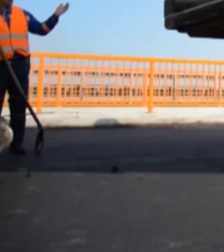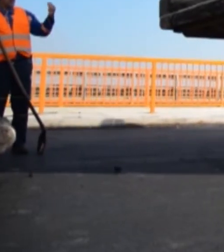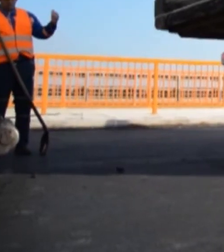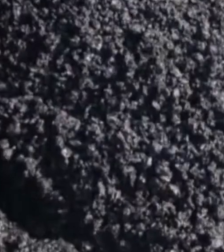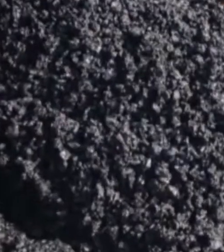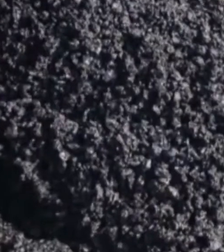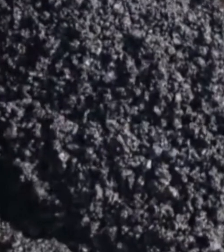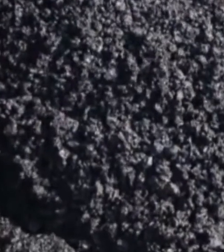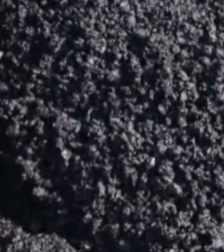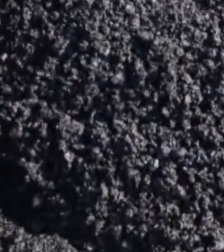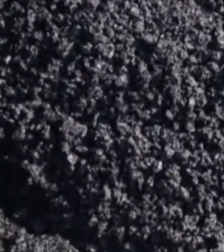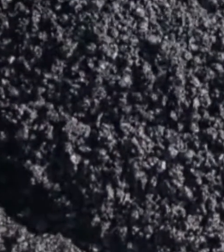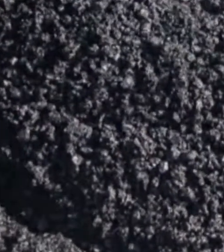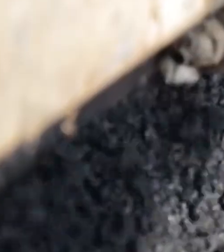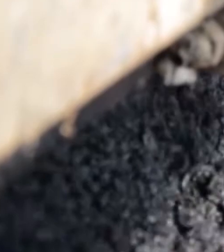Thank